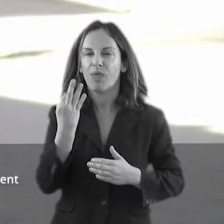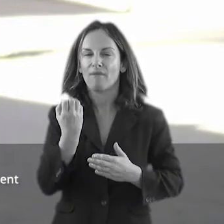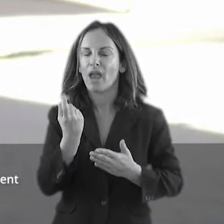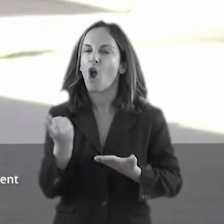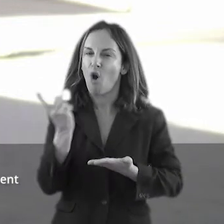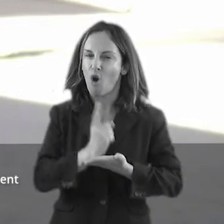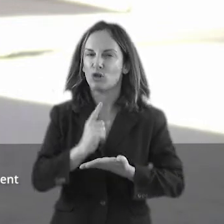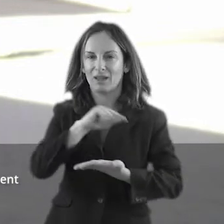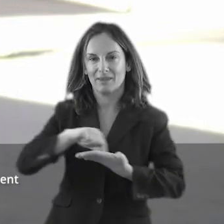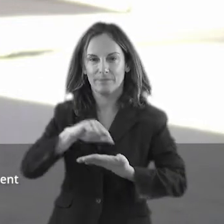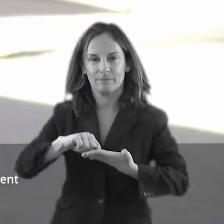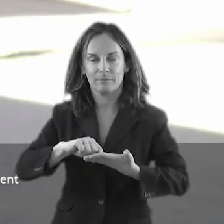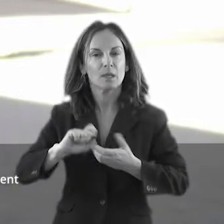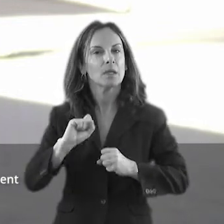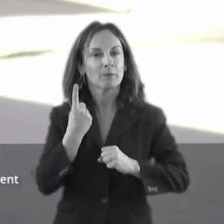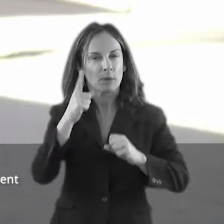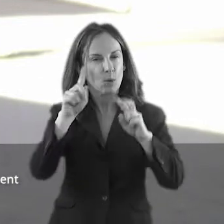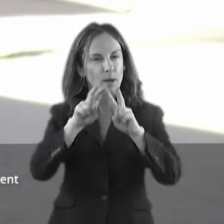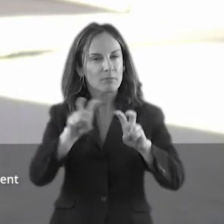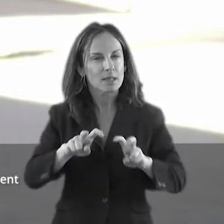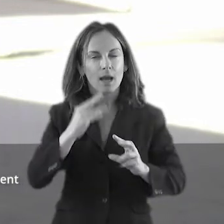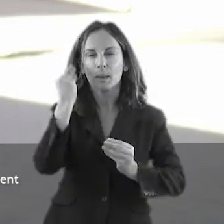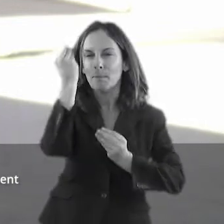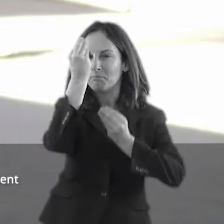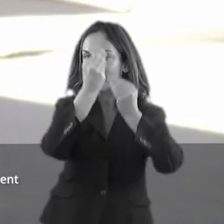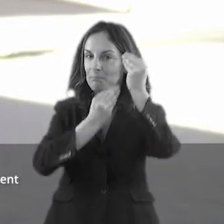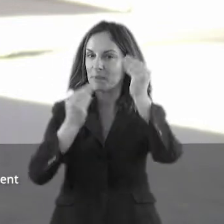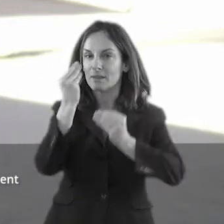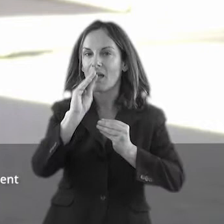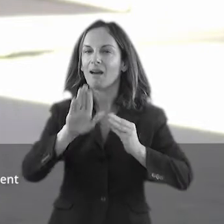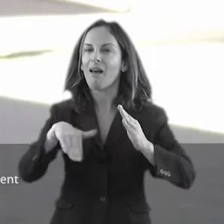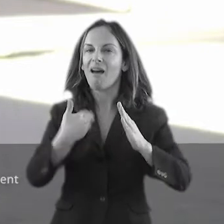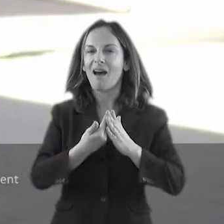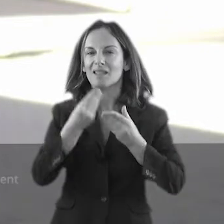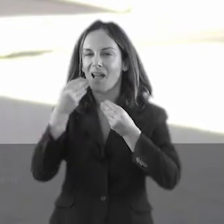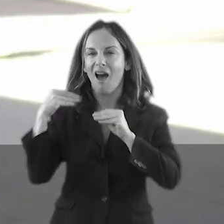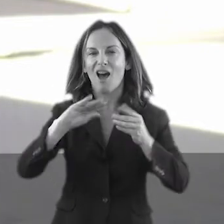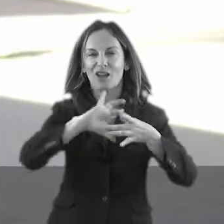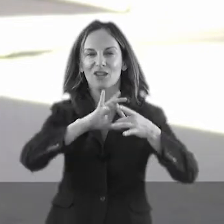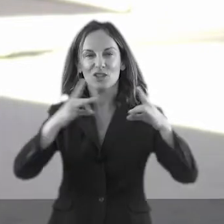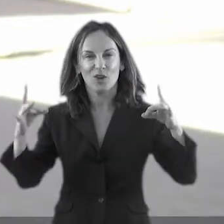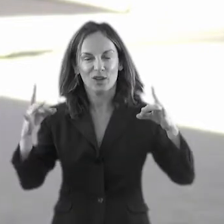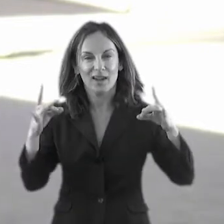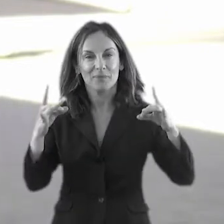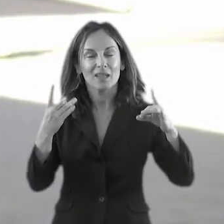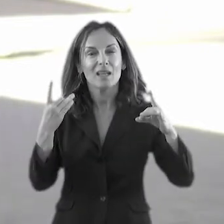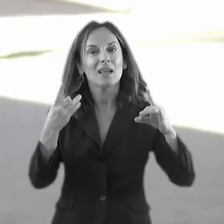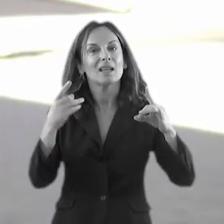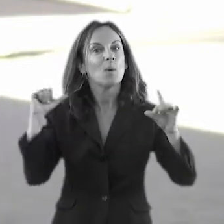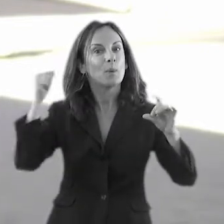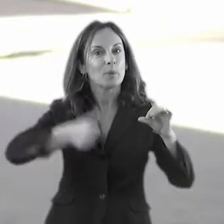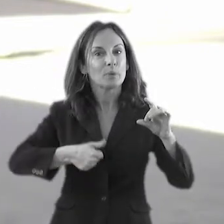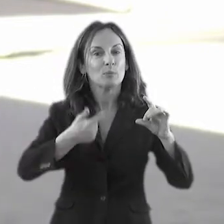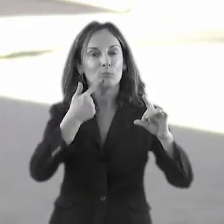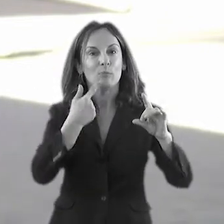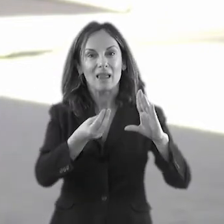investigar, fer-nos les preguntes adients i crear un discurs del que no és visible, del